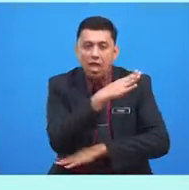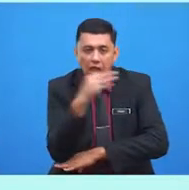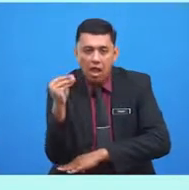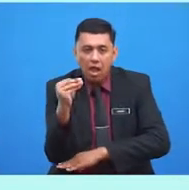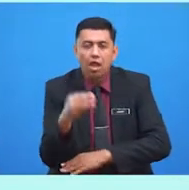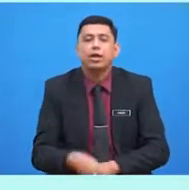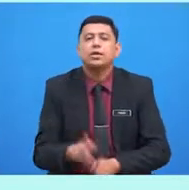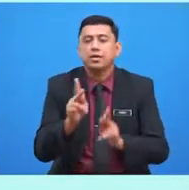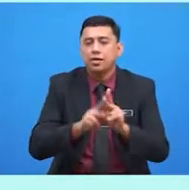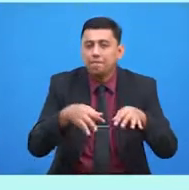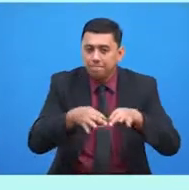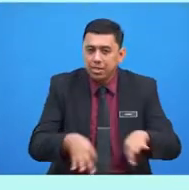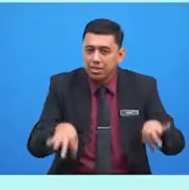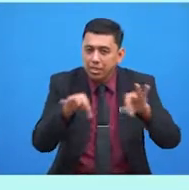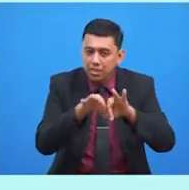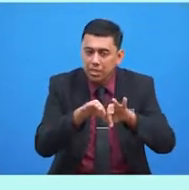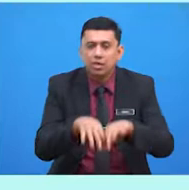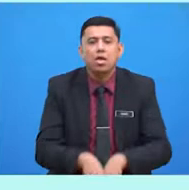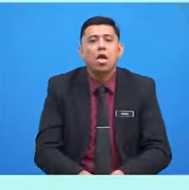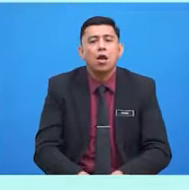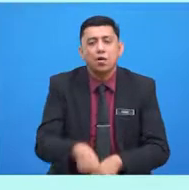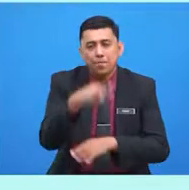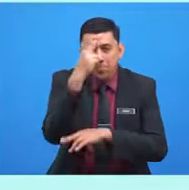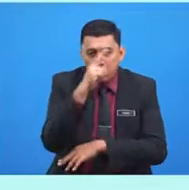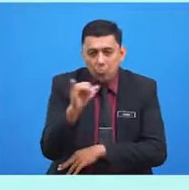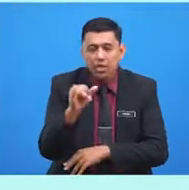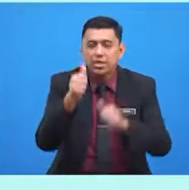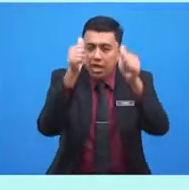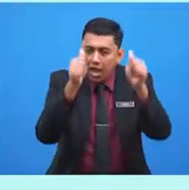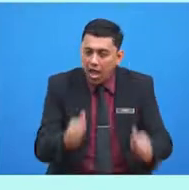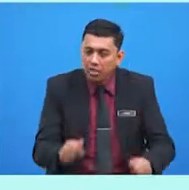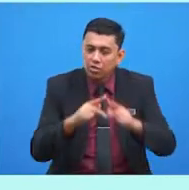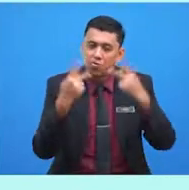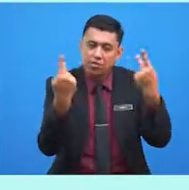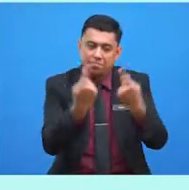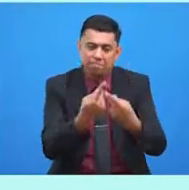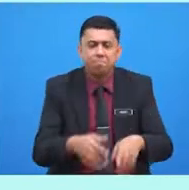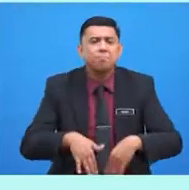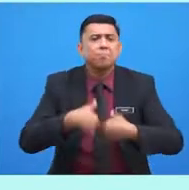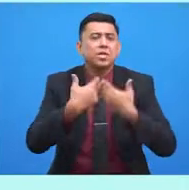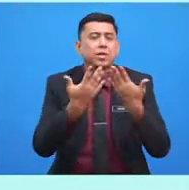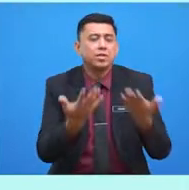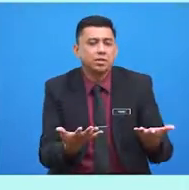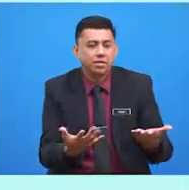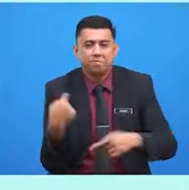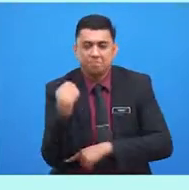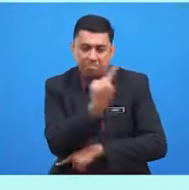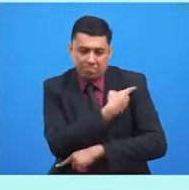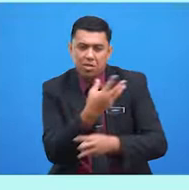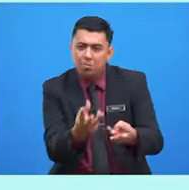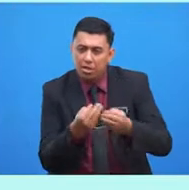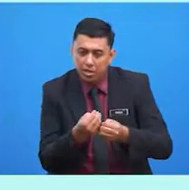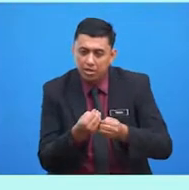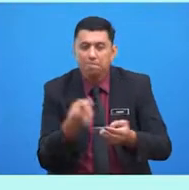kepentingan menghormati hali keluarga. Murid-murid, bagaimanakah kita hendak